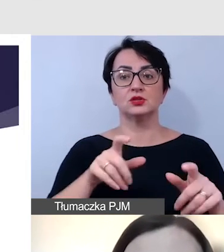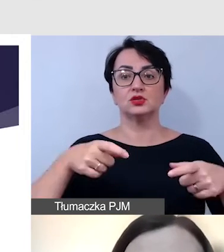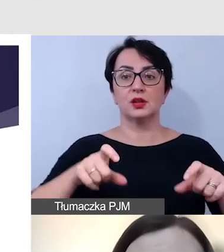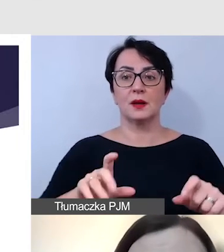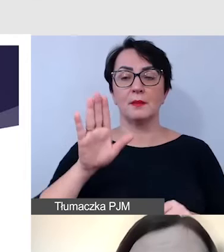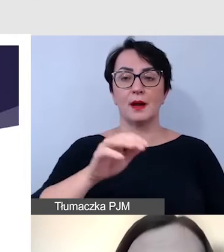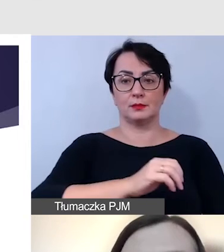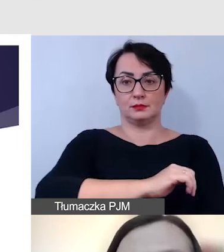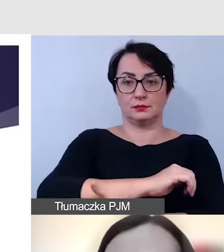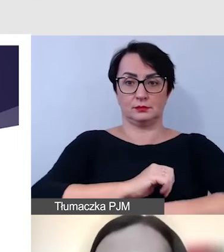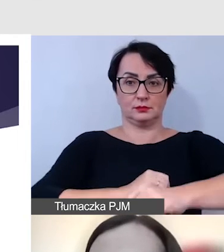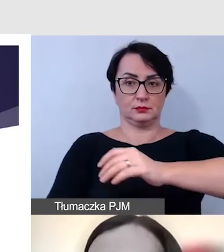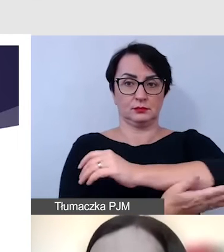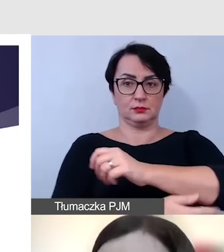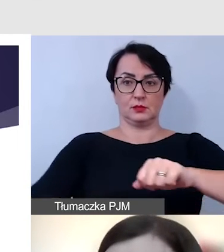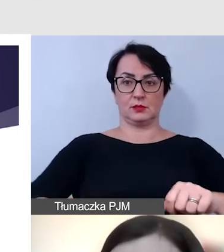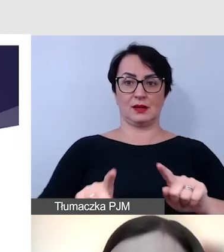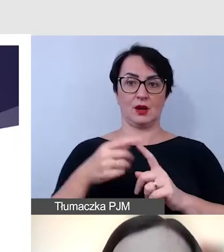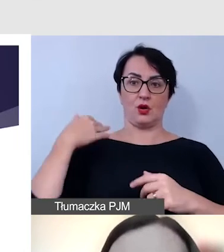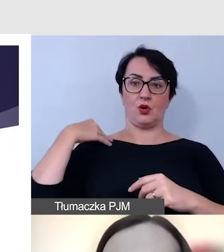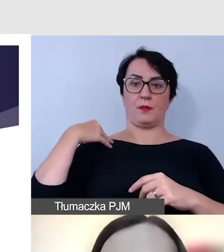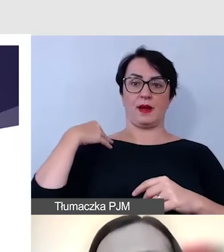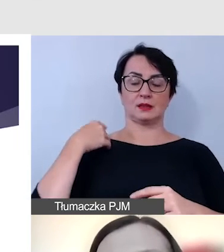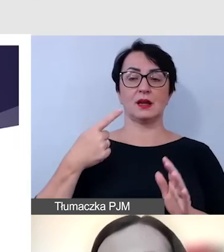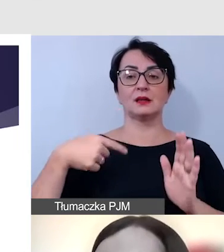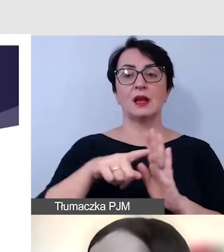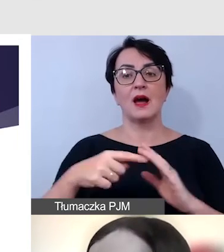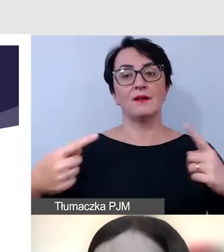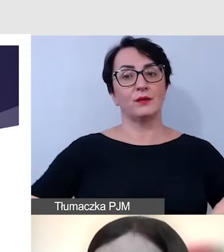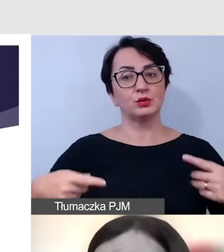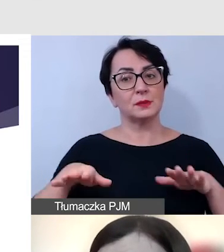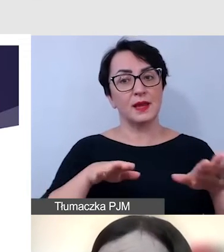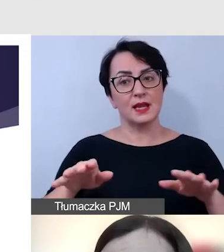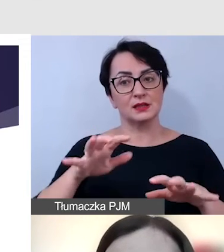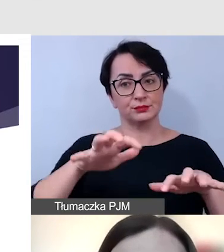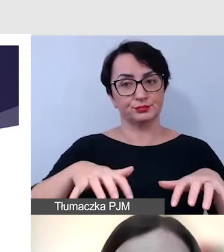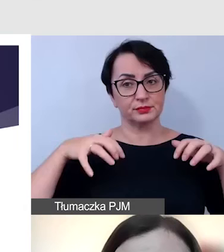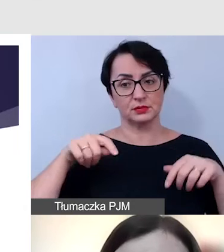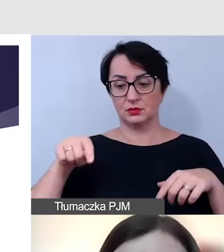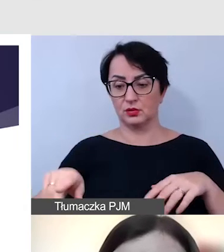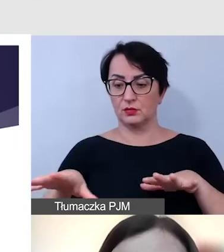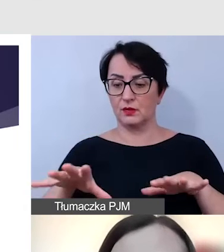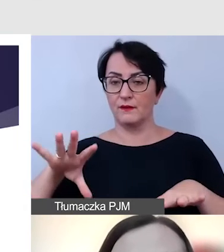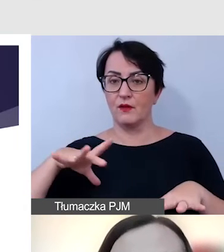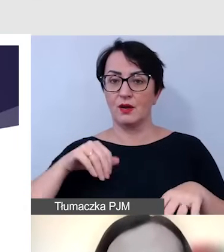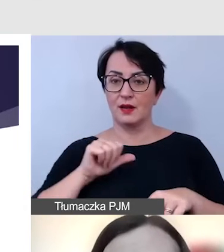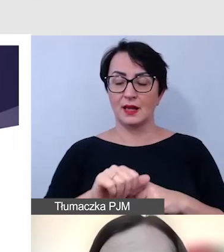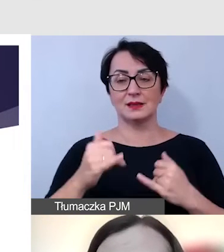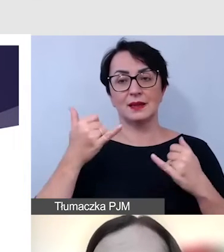podłokietniki i oparcie, czy na widowni jest miejsce dla wózka, czy są alternatywne rozwiązania.